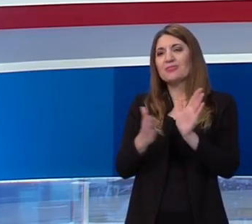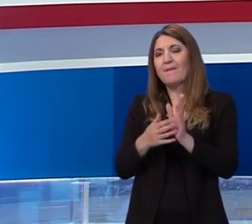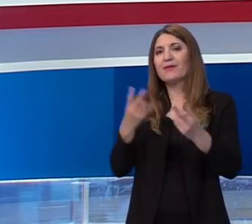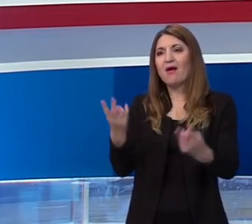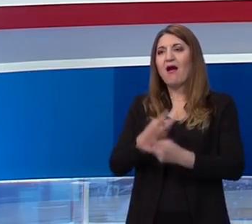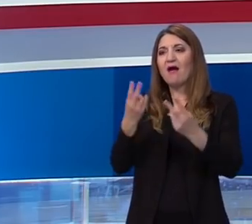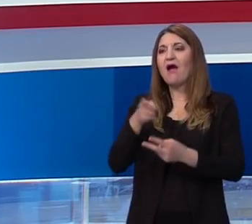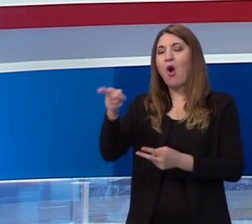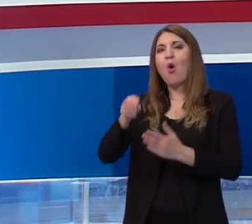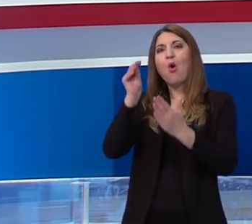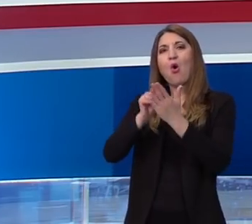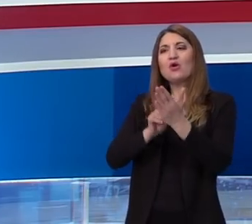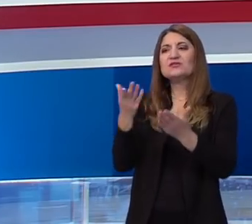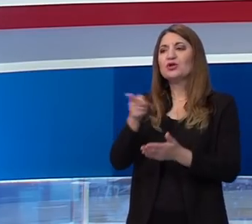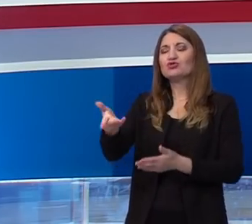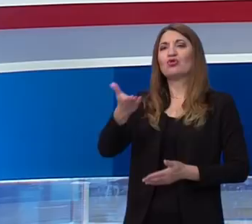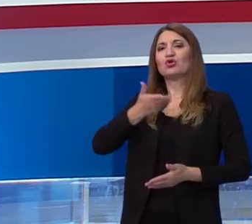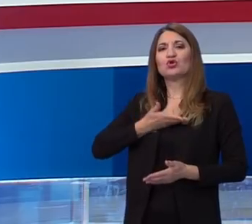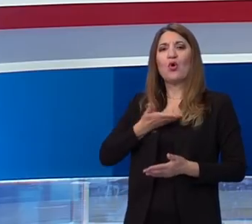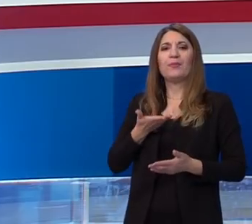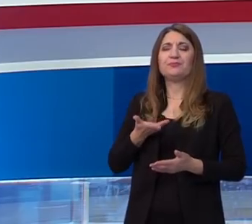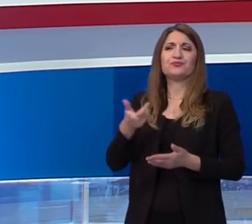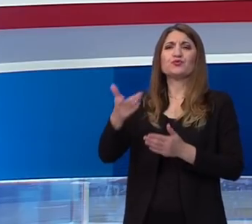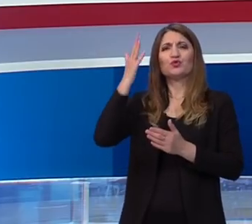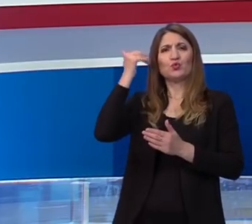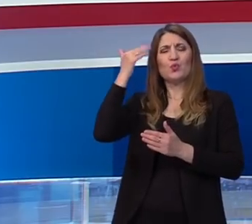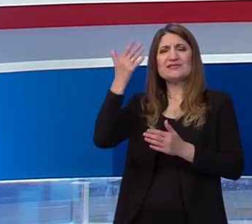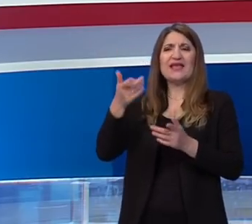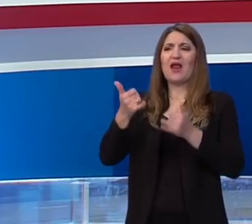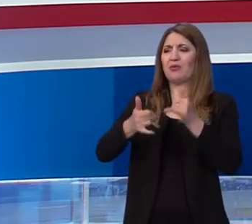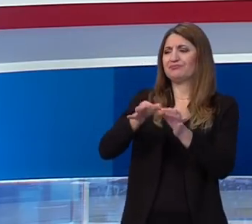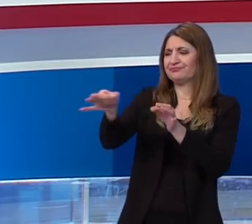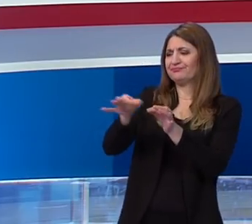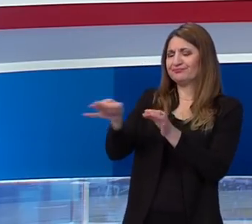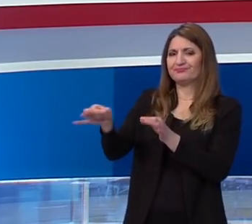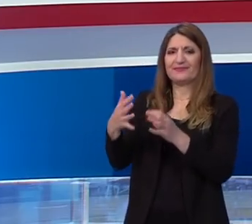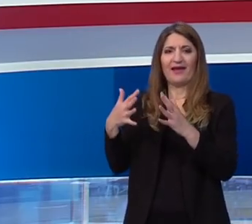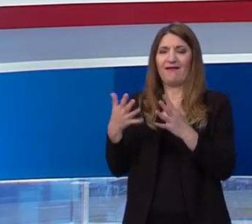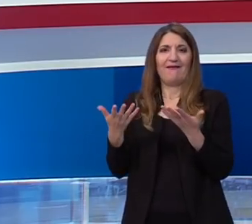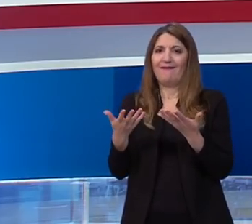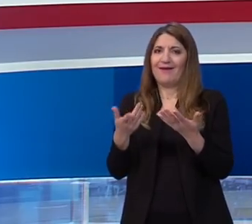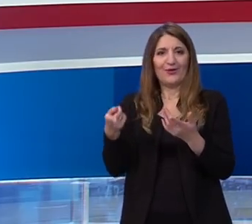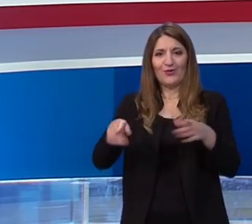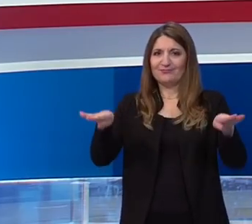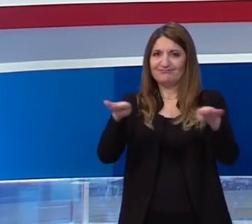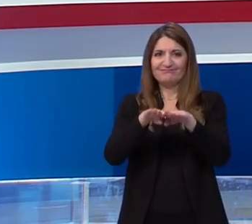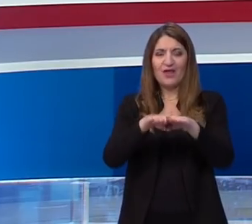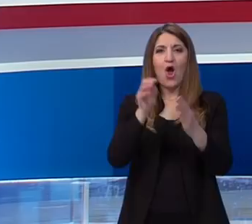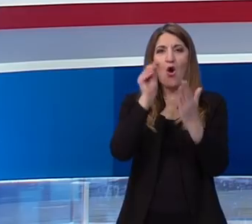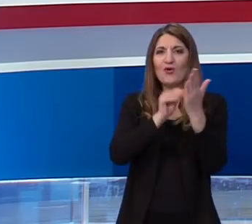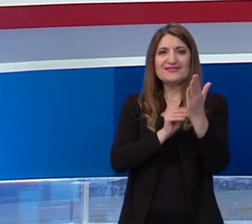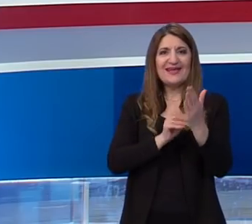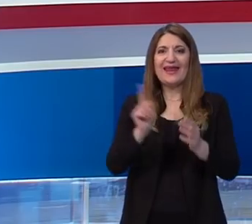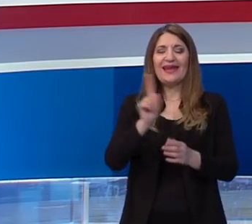ljudi zarade ili na periferijama grada, u ruralnim sredinama. Jednostavno, ocijenski sustav